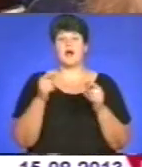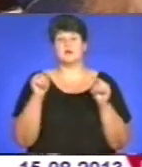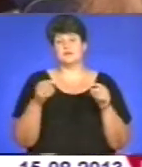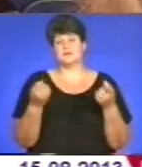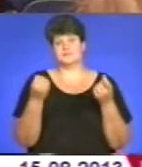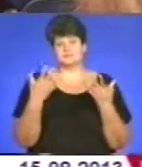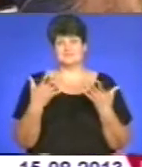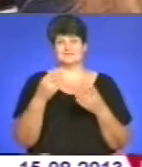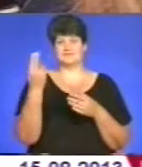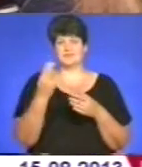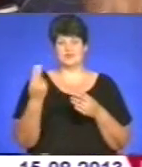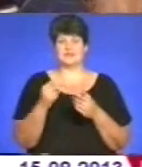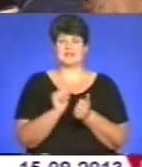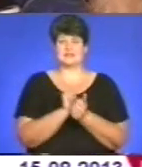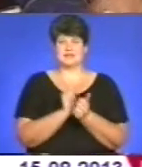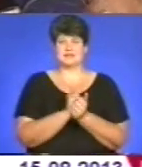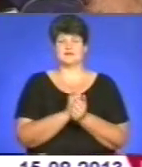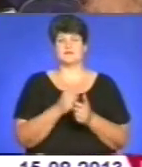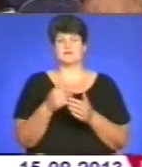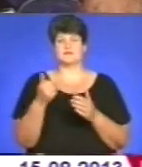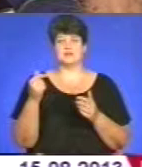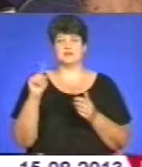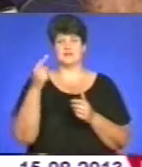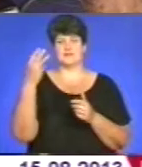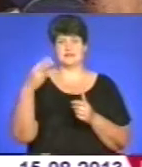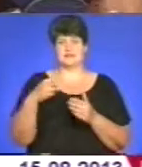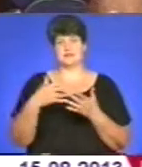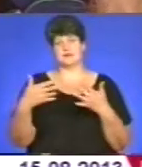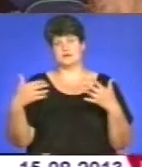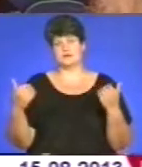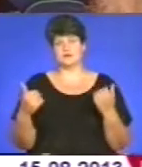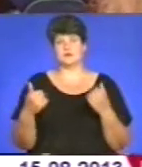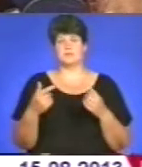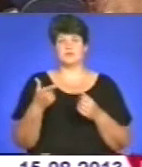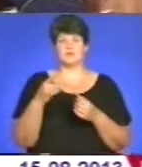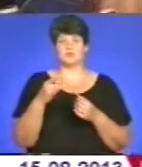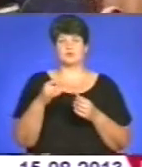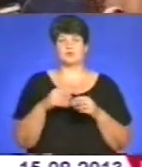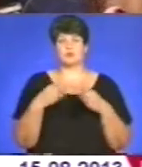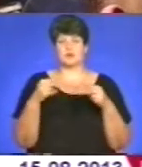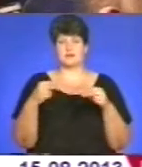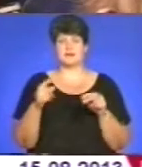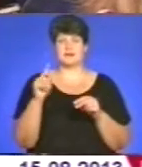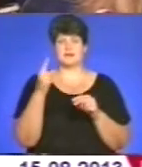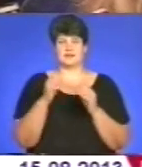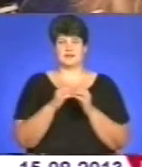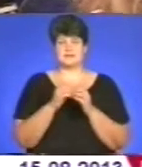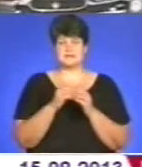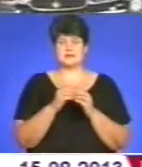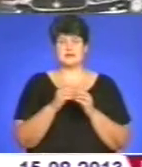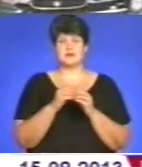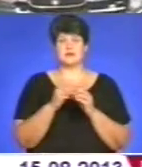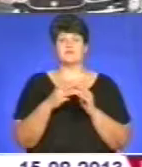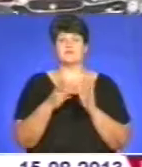малюнками вже з вердів кладенці, то вони йдуть від гривня 30. Ми, що правда, на гурт продаємо по гривні 10 їх. І 18